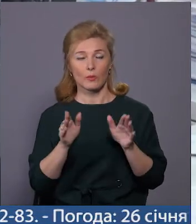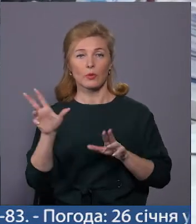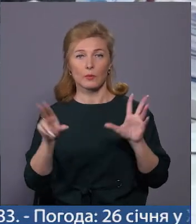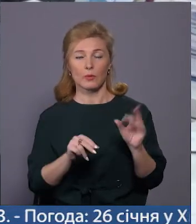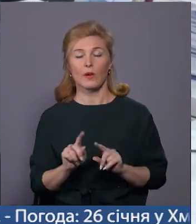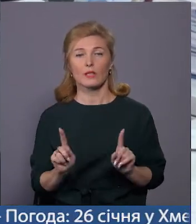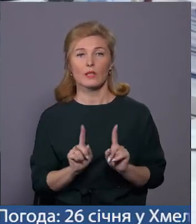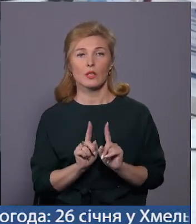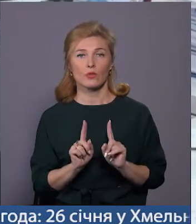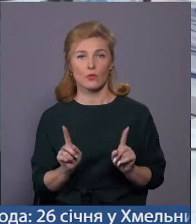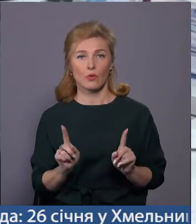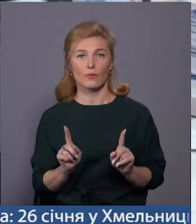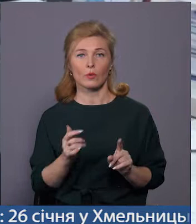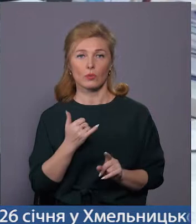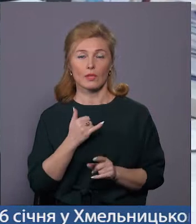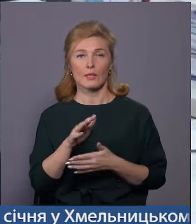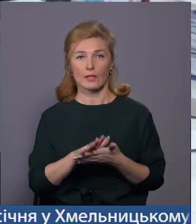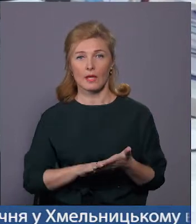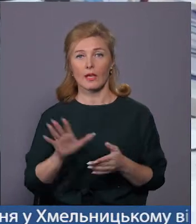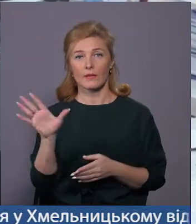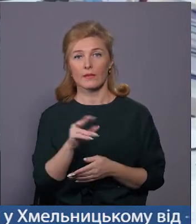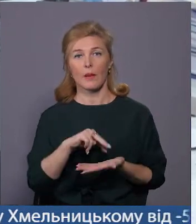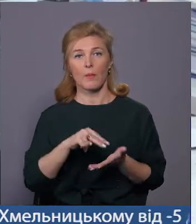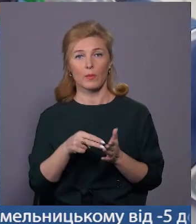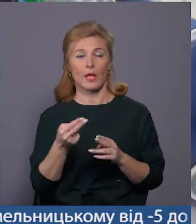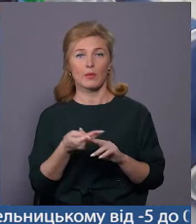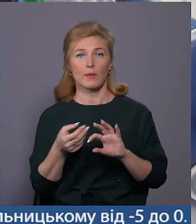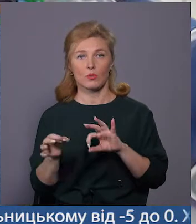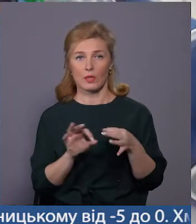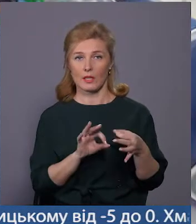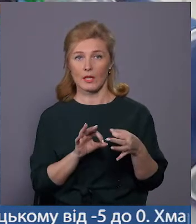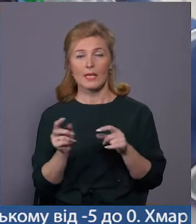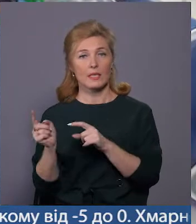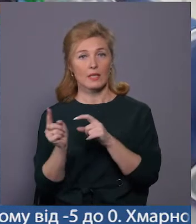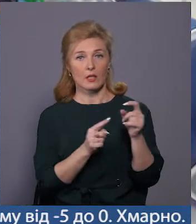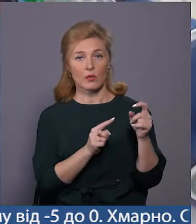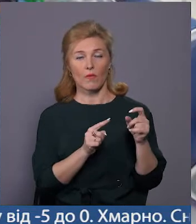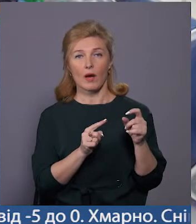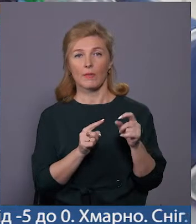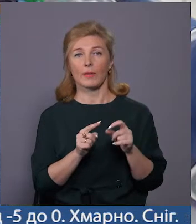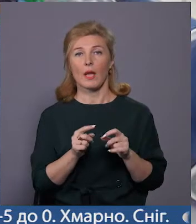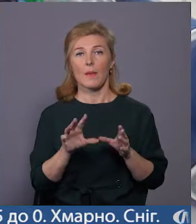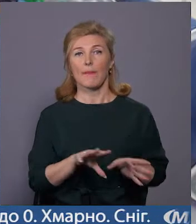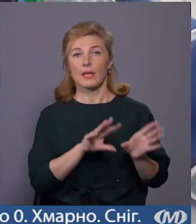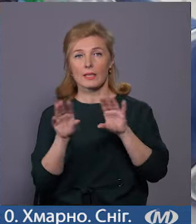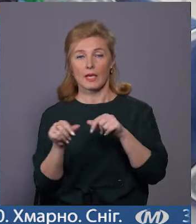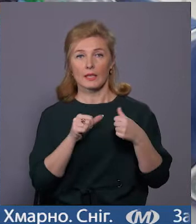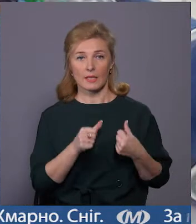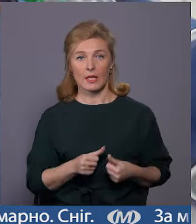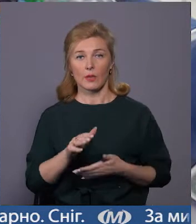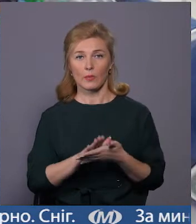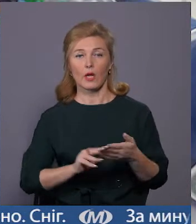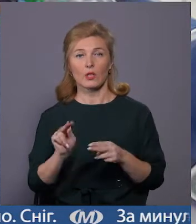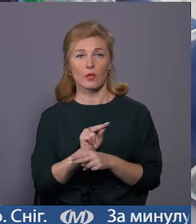у нас і далі все буде по плану і без ускладнень. За словами Андрія Кланци, пересадка серця і подальше